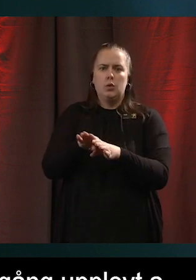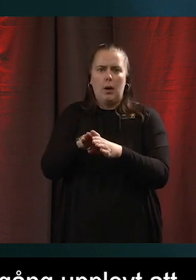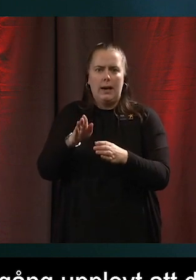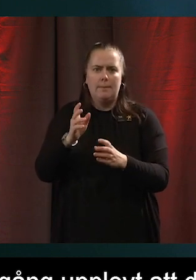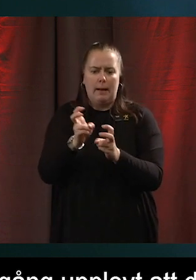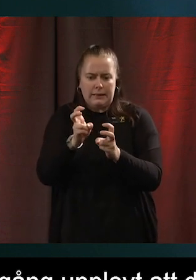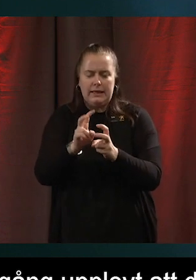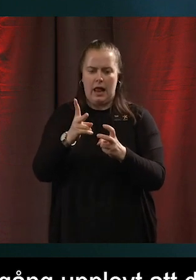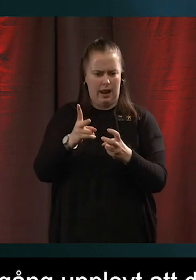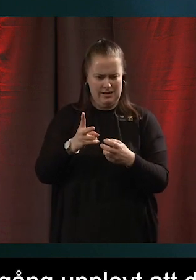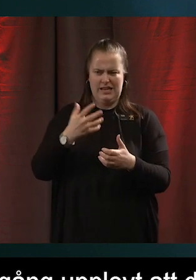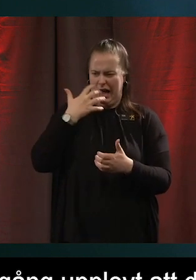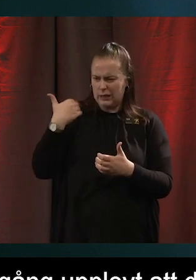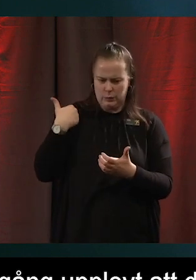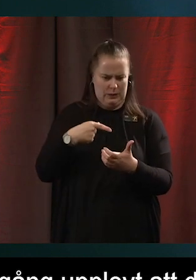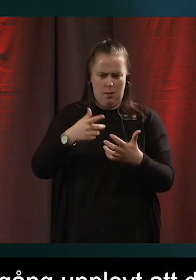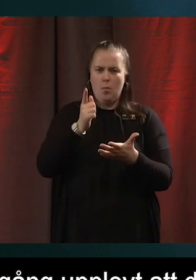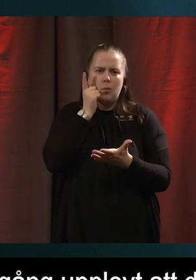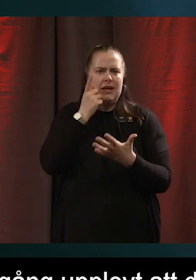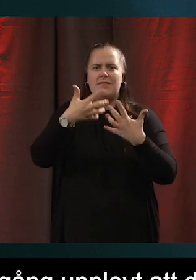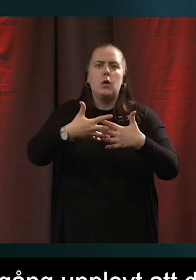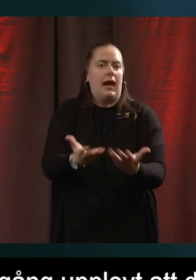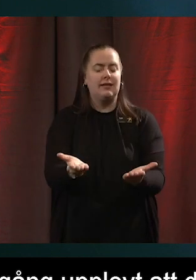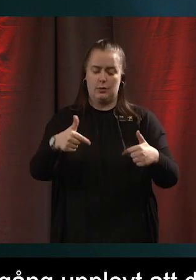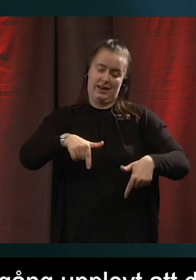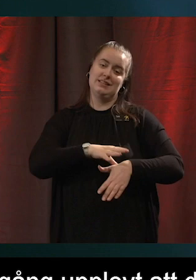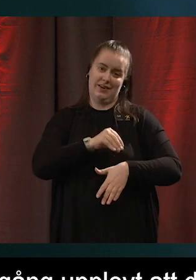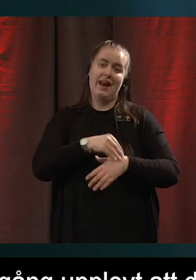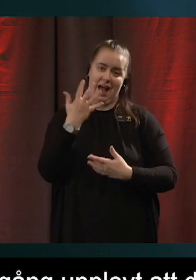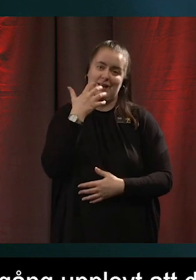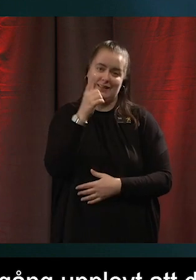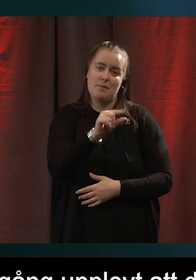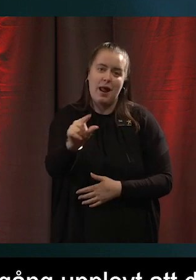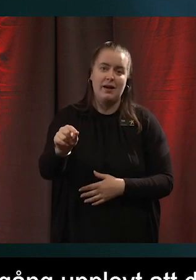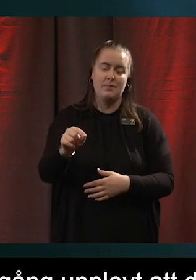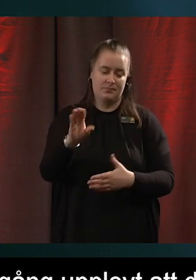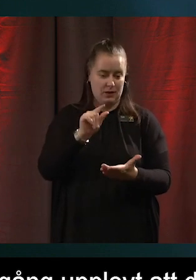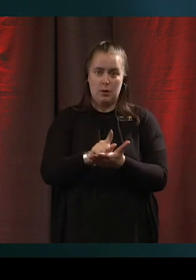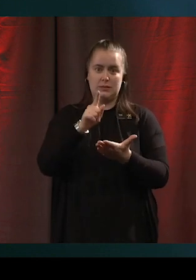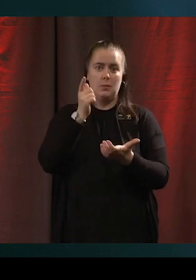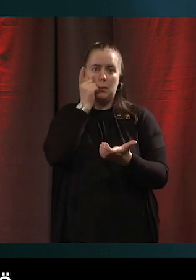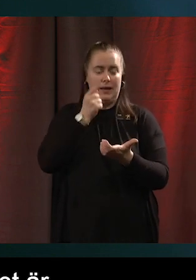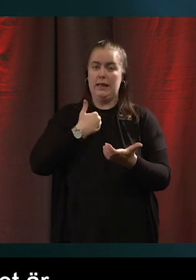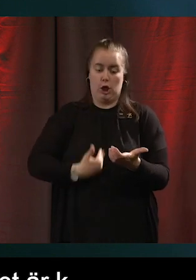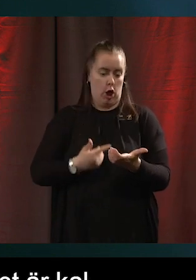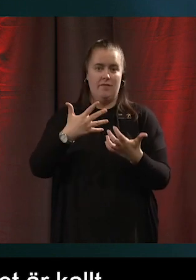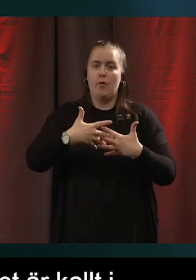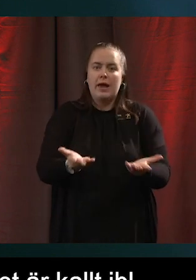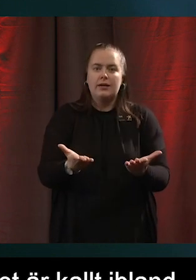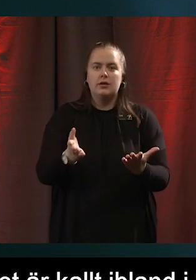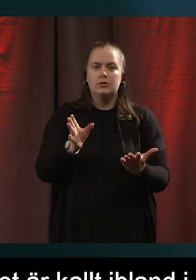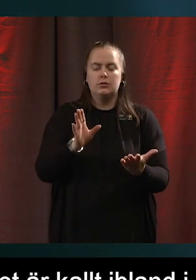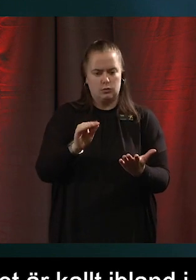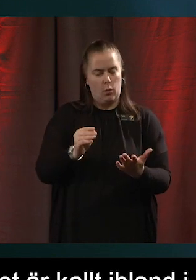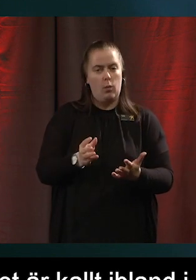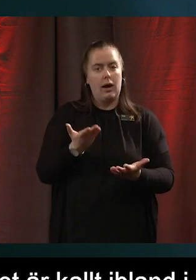väldigt kallt så fungerar den inte. Och det är kallt ibland i Sverige. Och så när man plötsligt inte har en smart phone, då kanske plötsligt en ganska stor andel